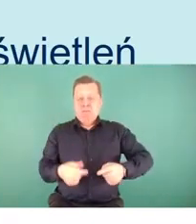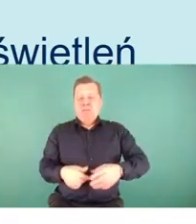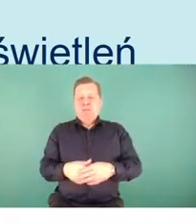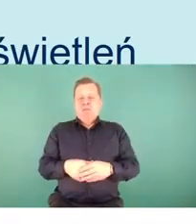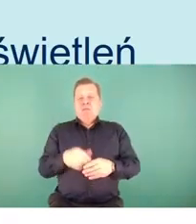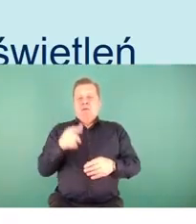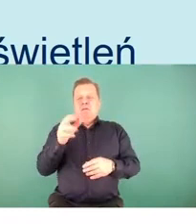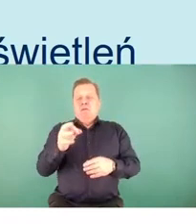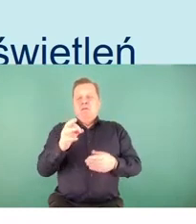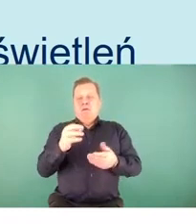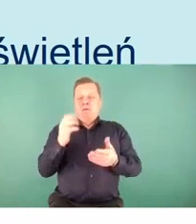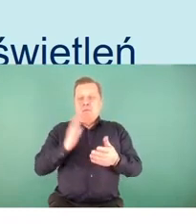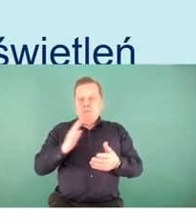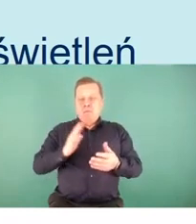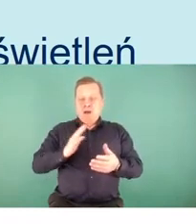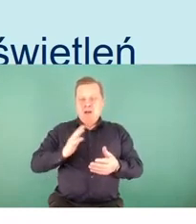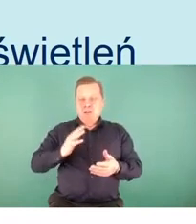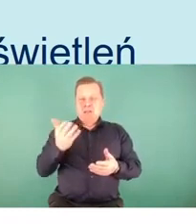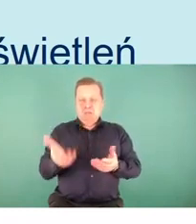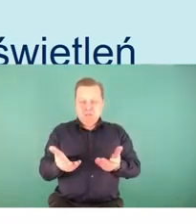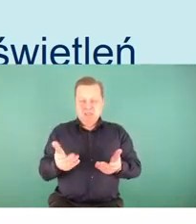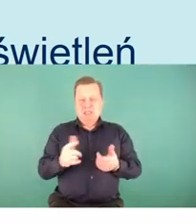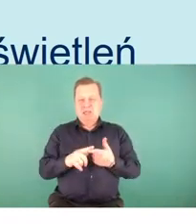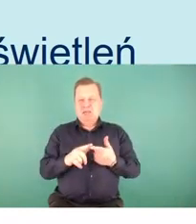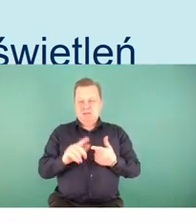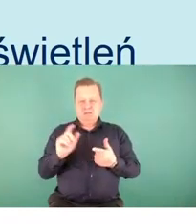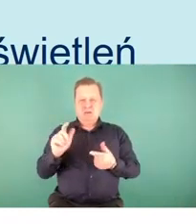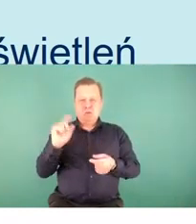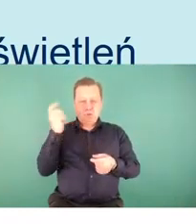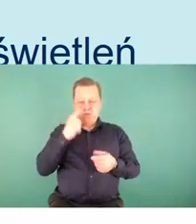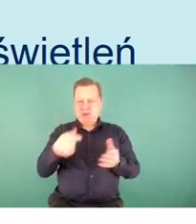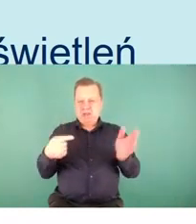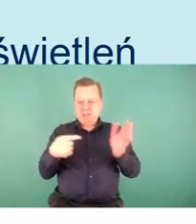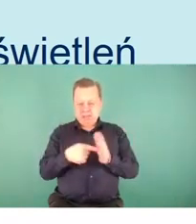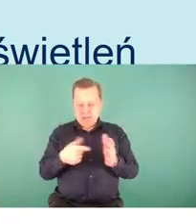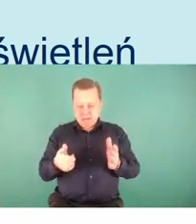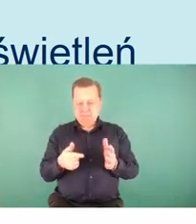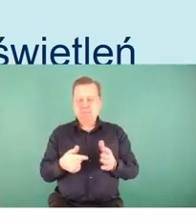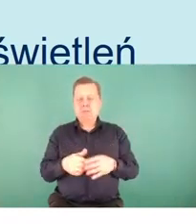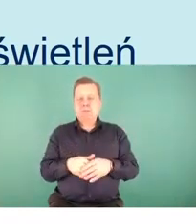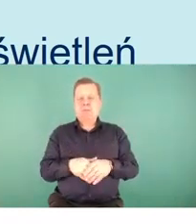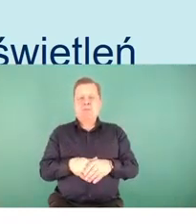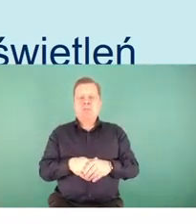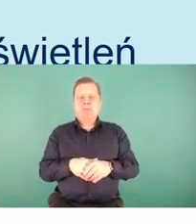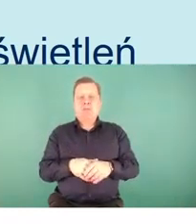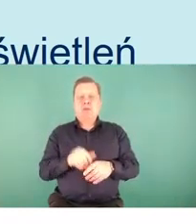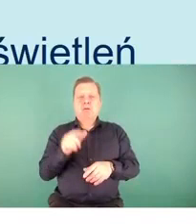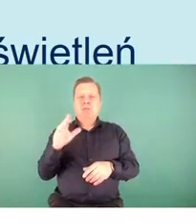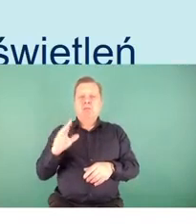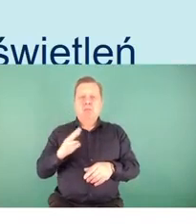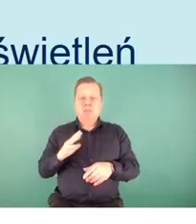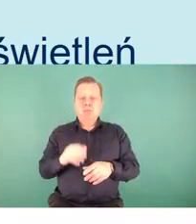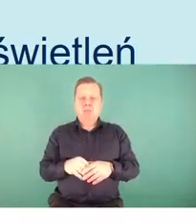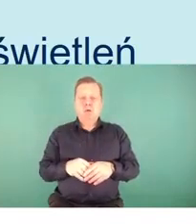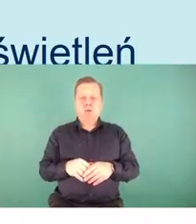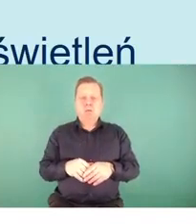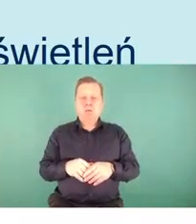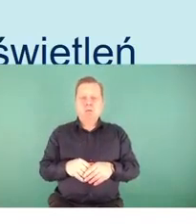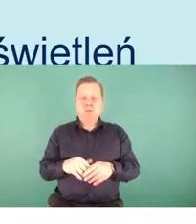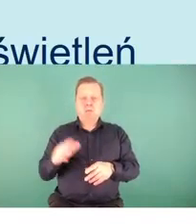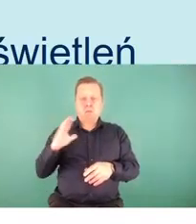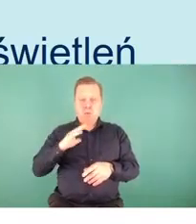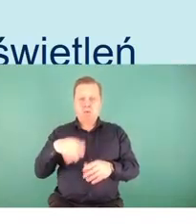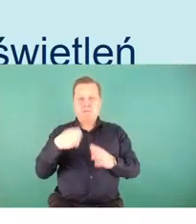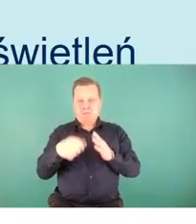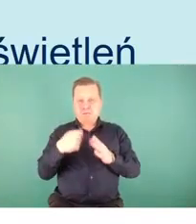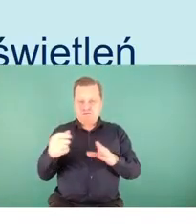bezpieczeństwa, czyli tego nadrzędnego celu, o którym rozmawiamy w ramach naszej kampanii, pojawiły się w filmach,